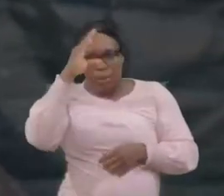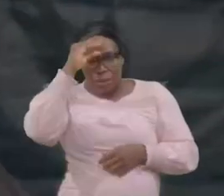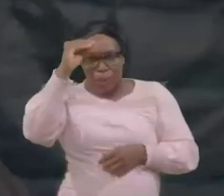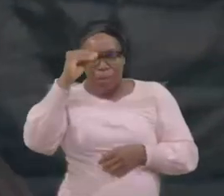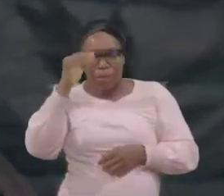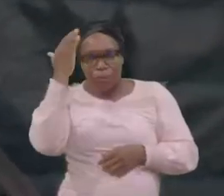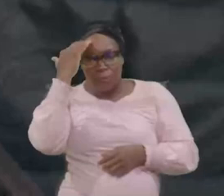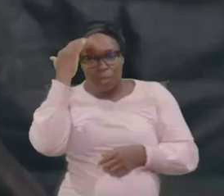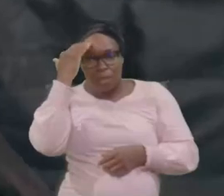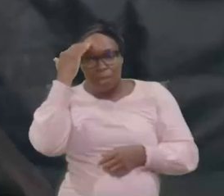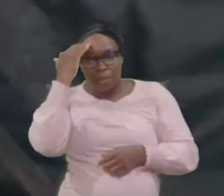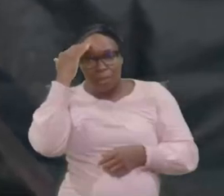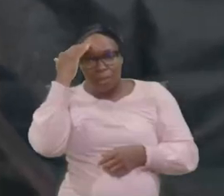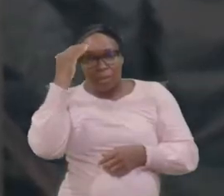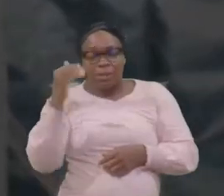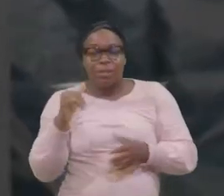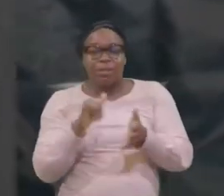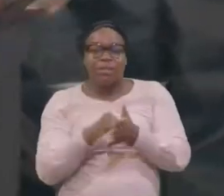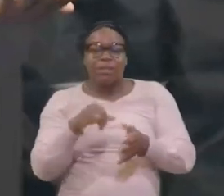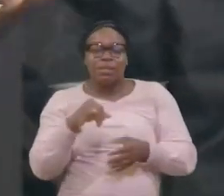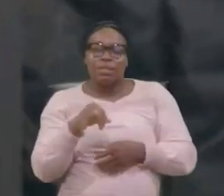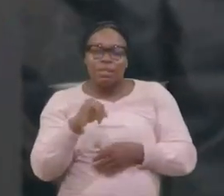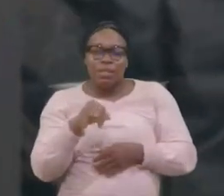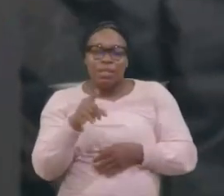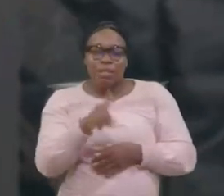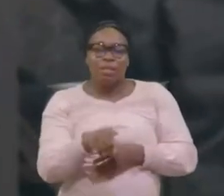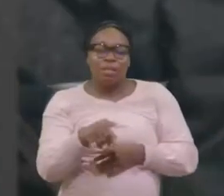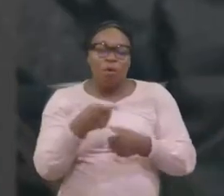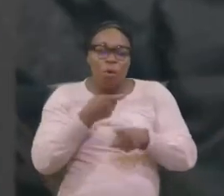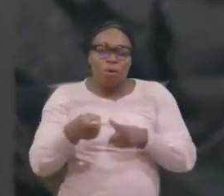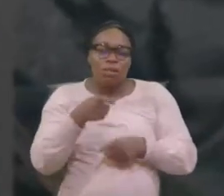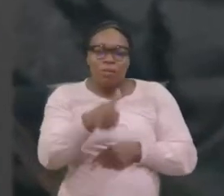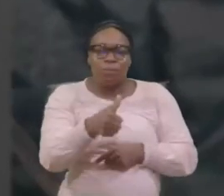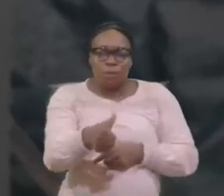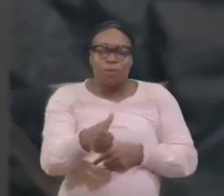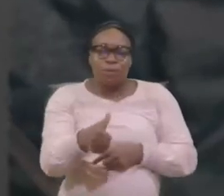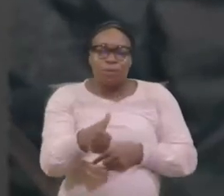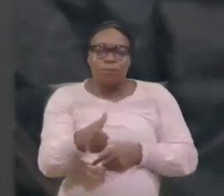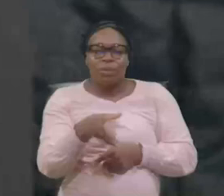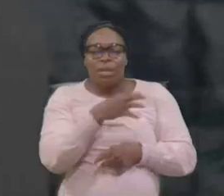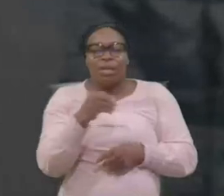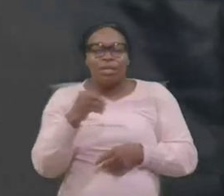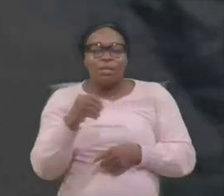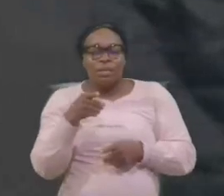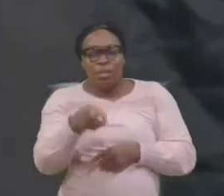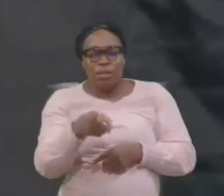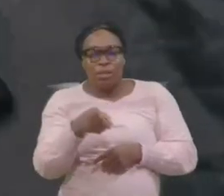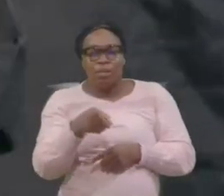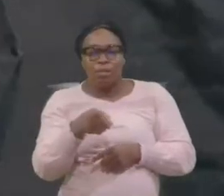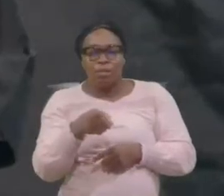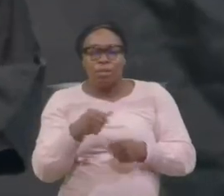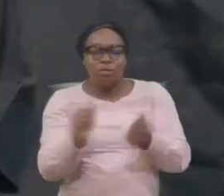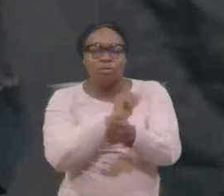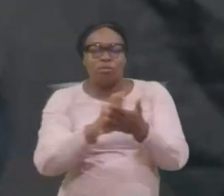réalisé. C'est moi qui suis en train de me détruire. C'est moi qui détruit ma santé.